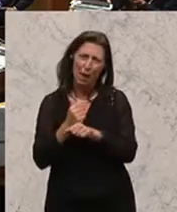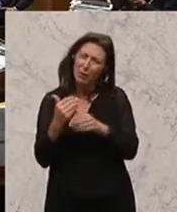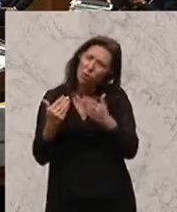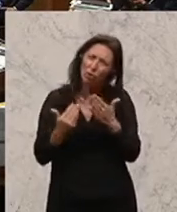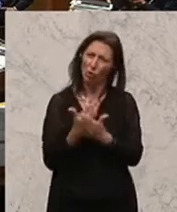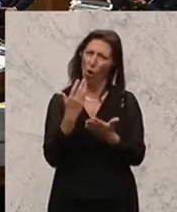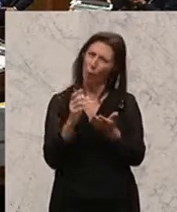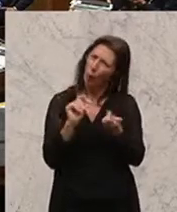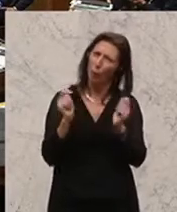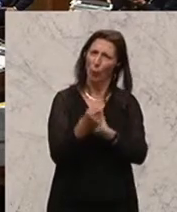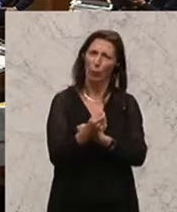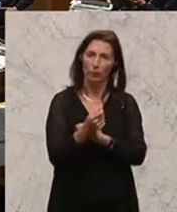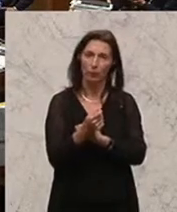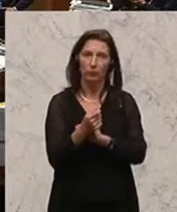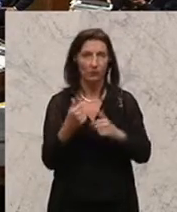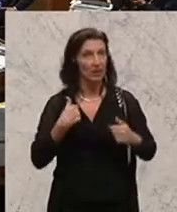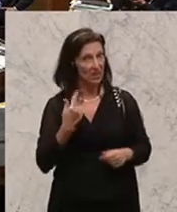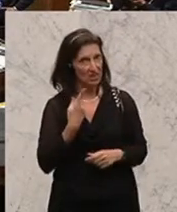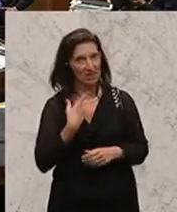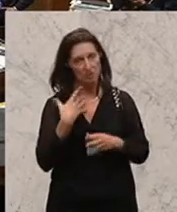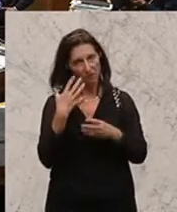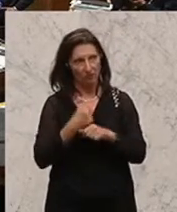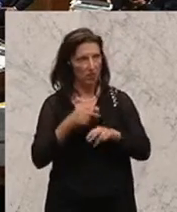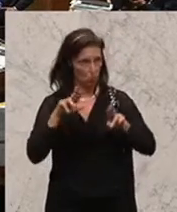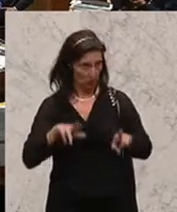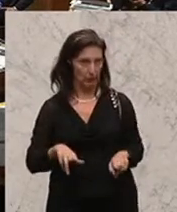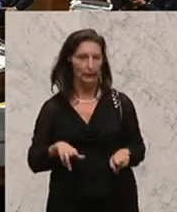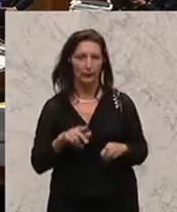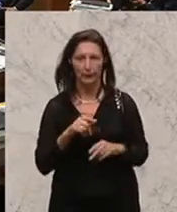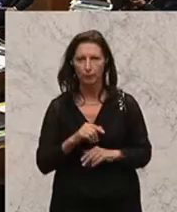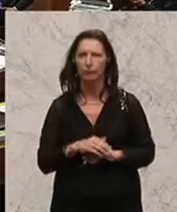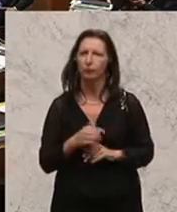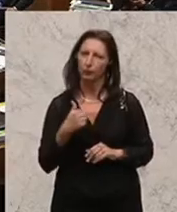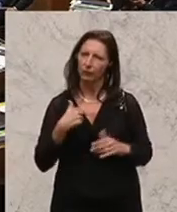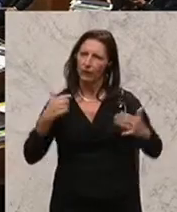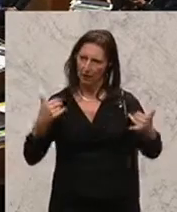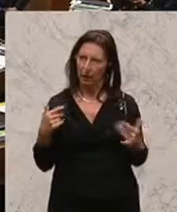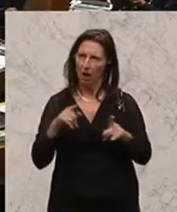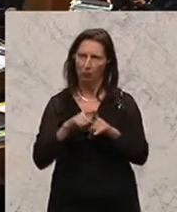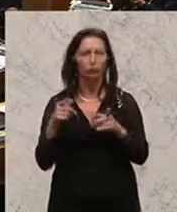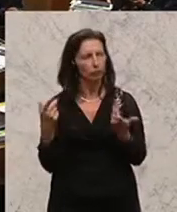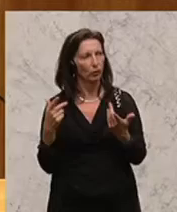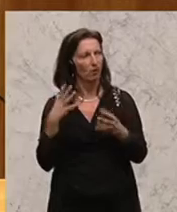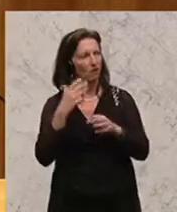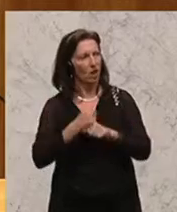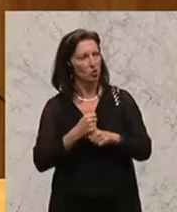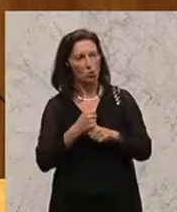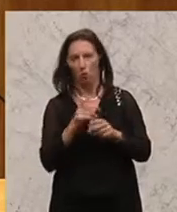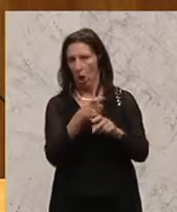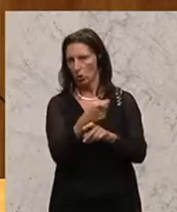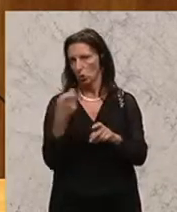da komme ich jetzt als Verfassungsrechtler und weil ich als Verfassungssprecher ja heute auch hier stehe und die Angelegenheit im Verfassungsausschuss besprochen wird.